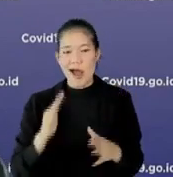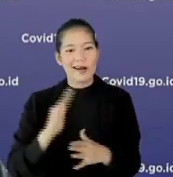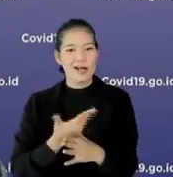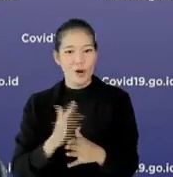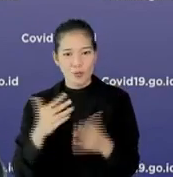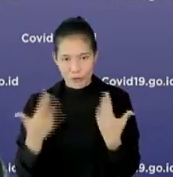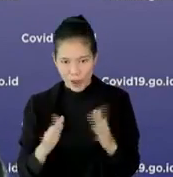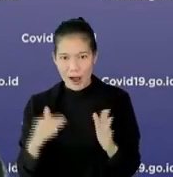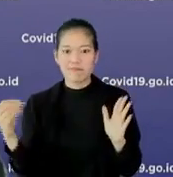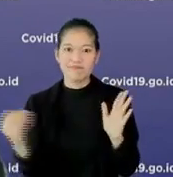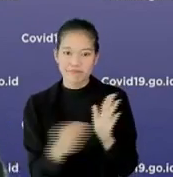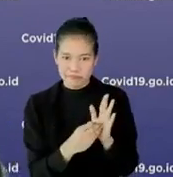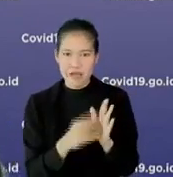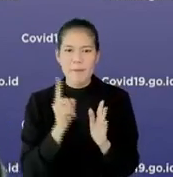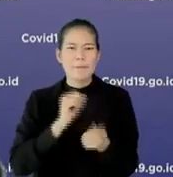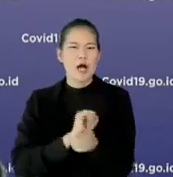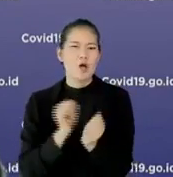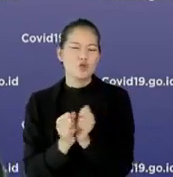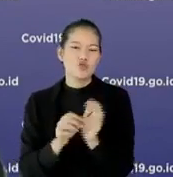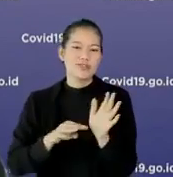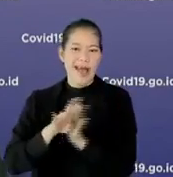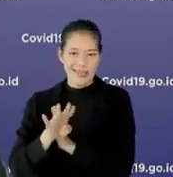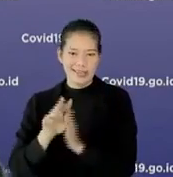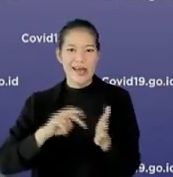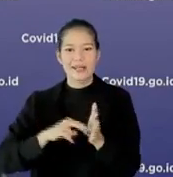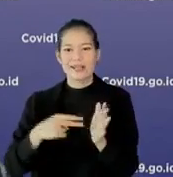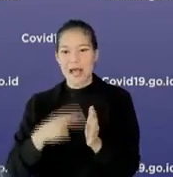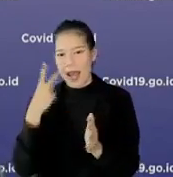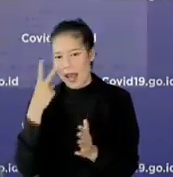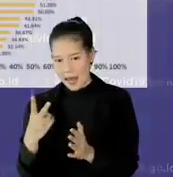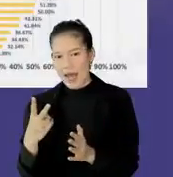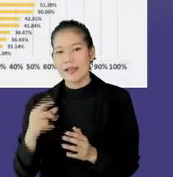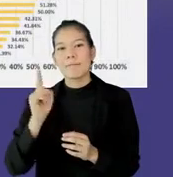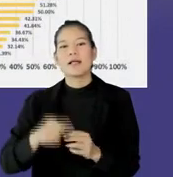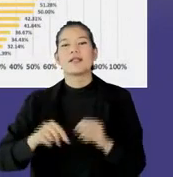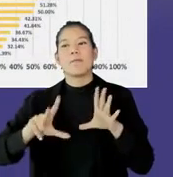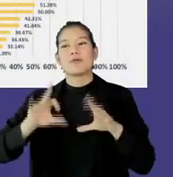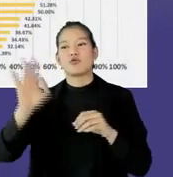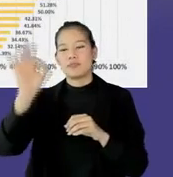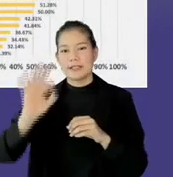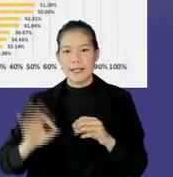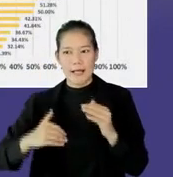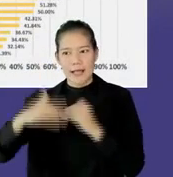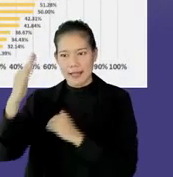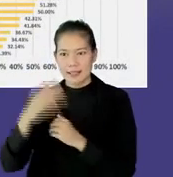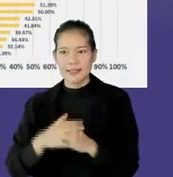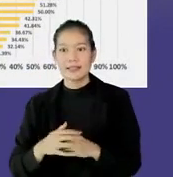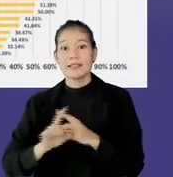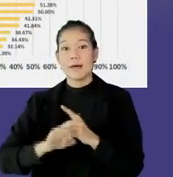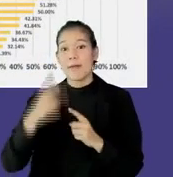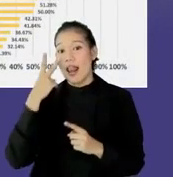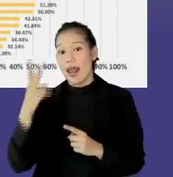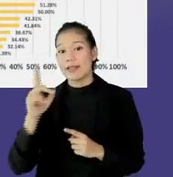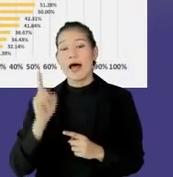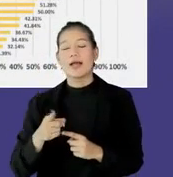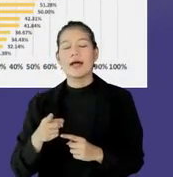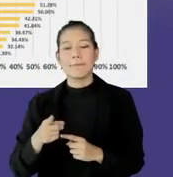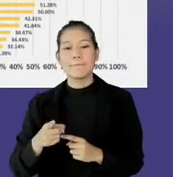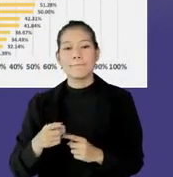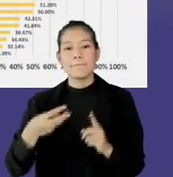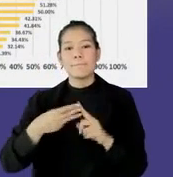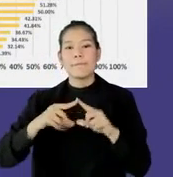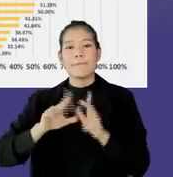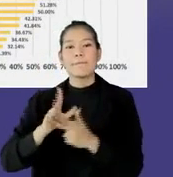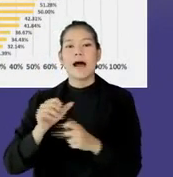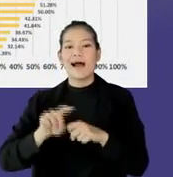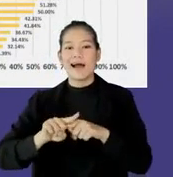Riau juga, karena kasusnya masih naik, maka kita bisa lihat, bornya masih di atas 80%. Nah, tapi di sini juga ada Bangka Belitung. Jadi